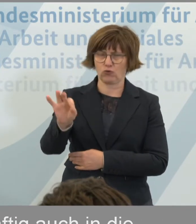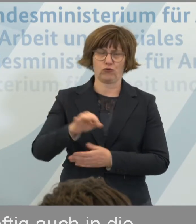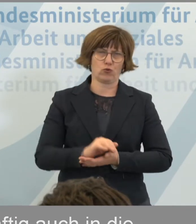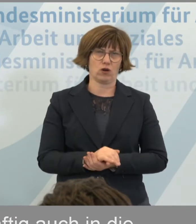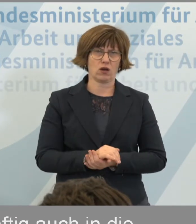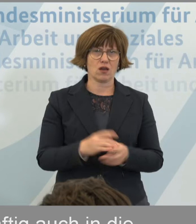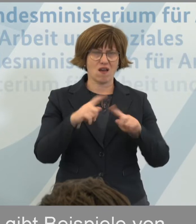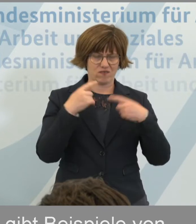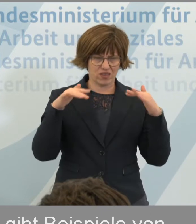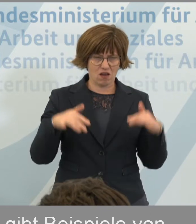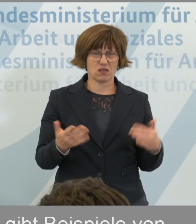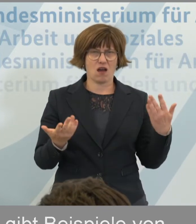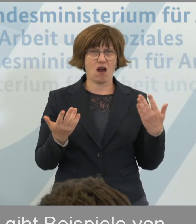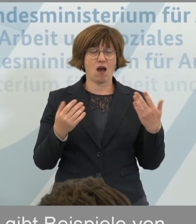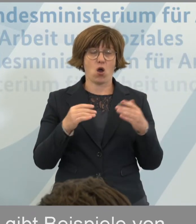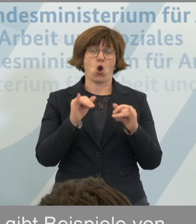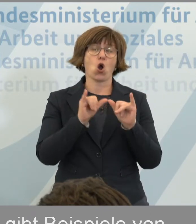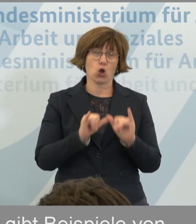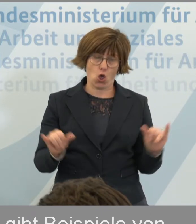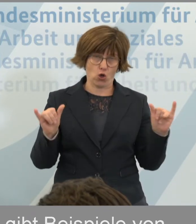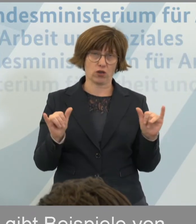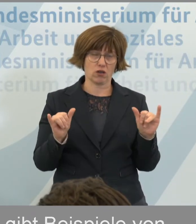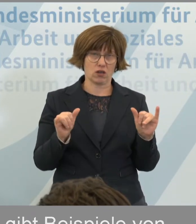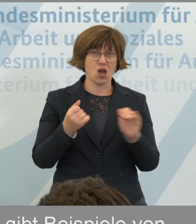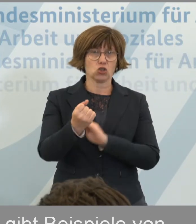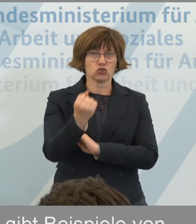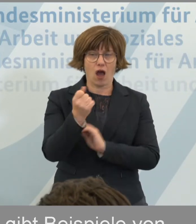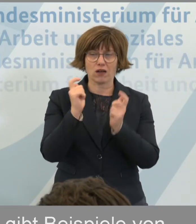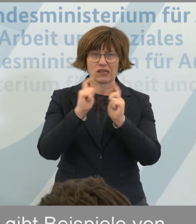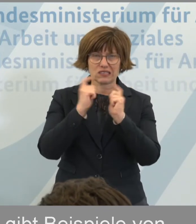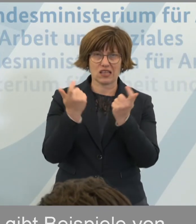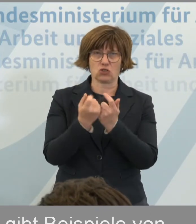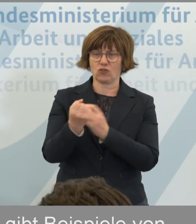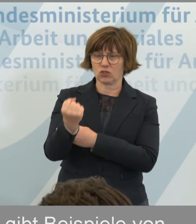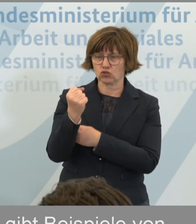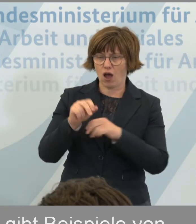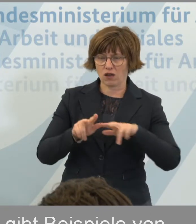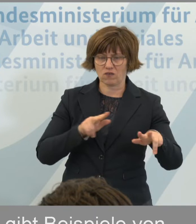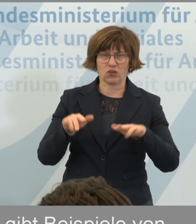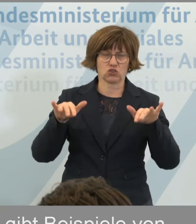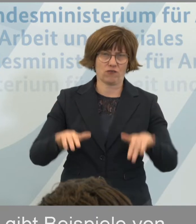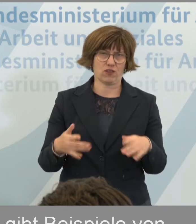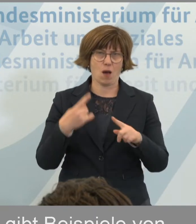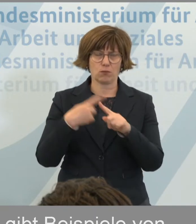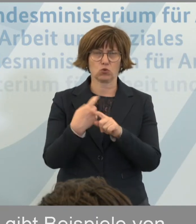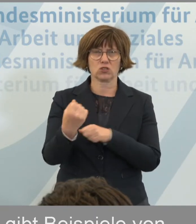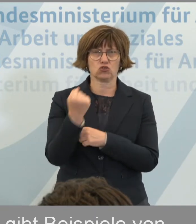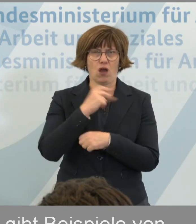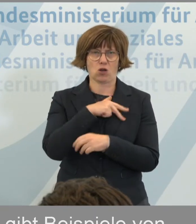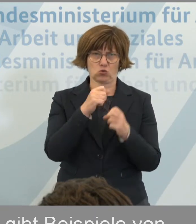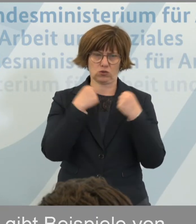Wir haben Gott sei Dank eine starke Gesellschaft, eine starke Wirtschaft und auch einen starken